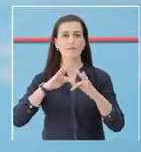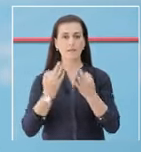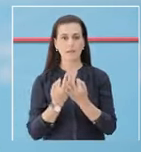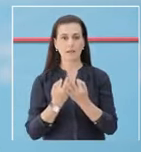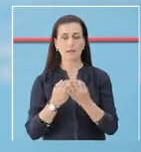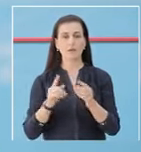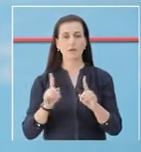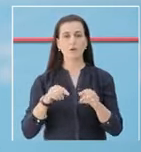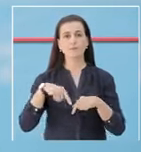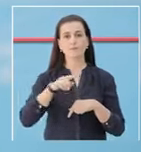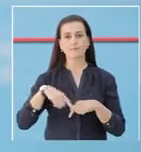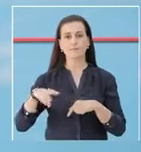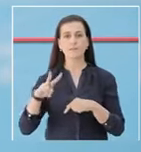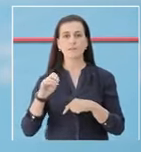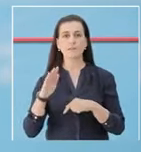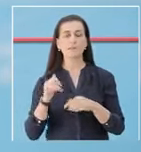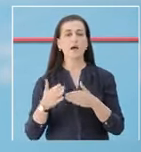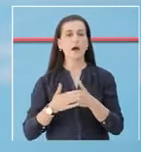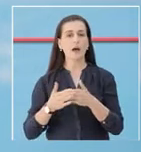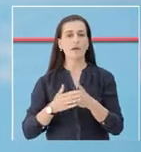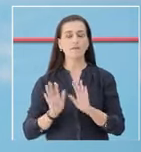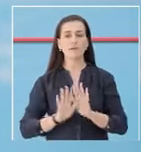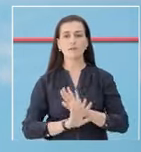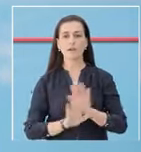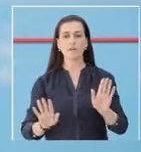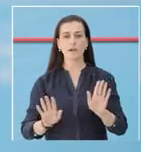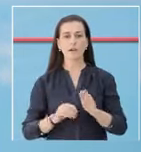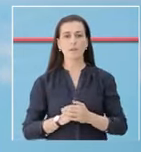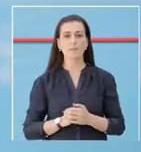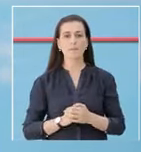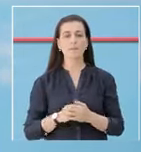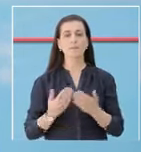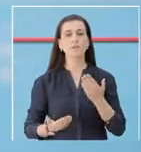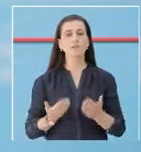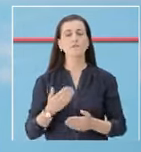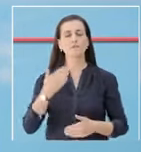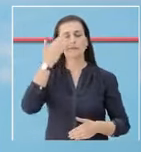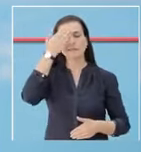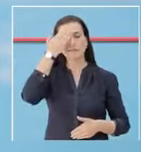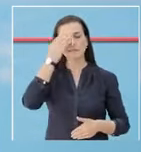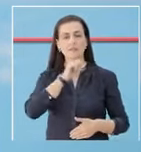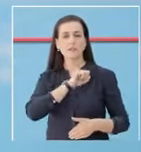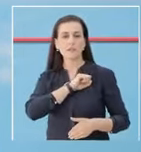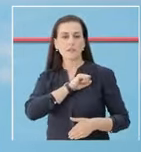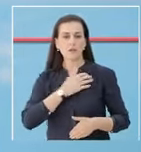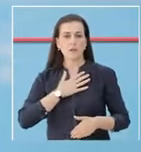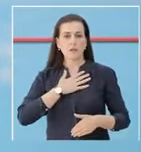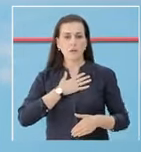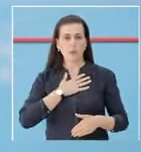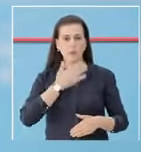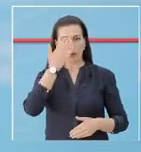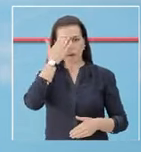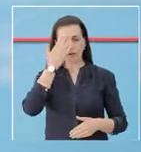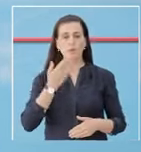retheve familjare duke shmangur vizitat të këto aformit për gjithdo loj arsyet. Nëse keni shenja të sëmundjes COVID